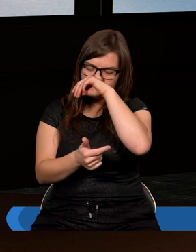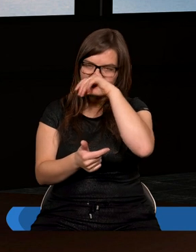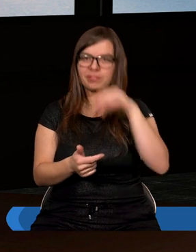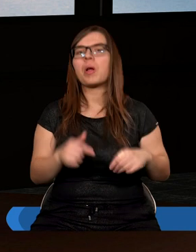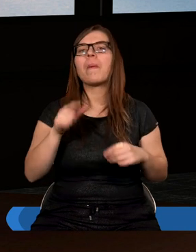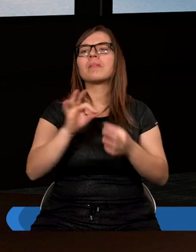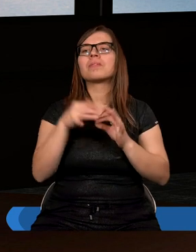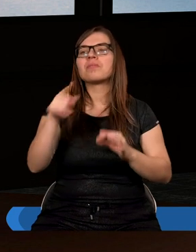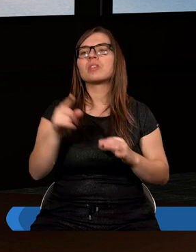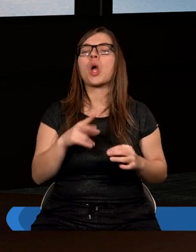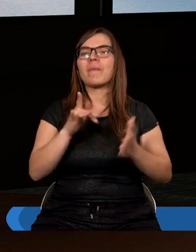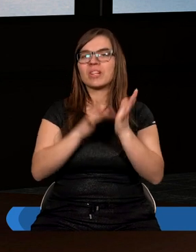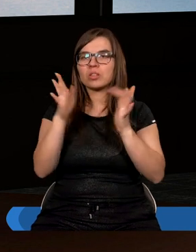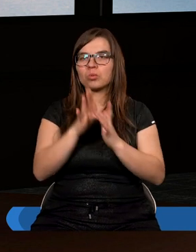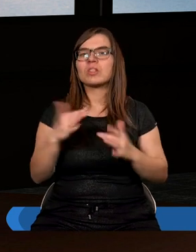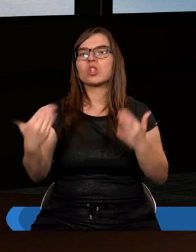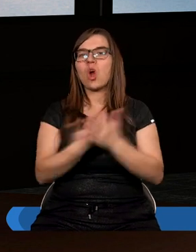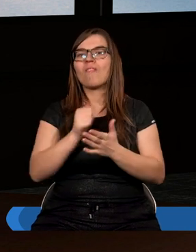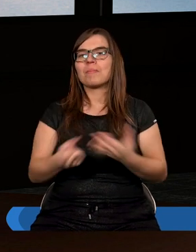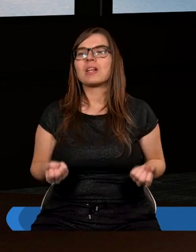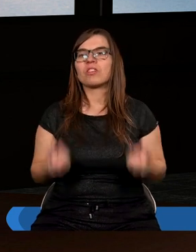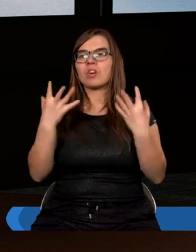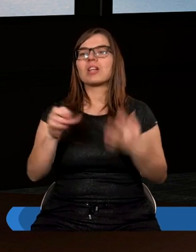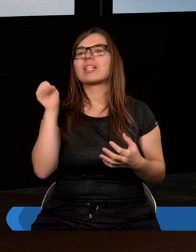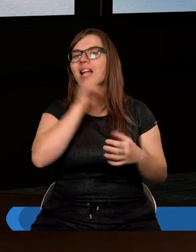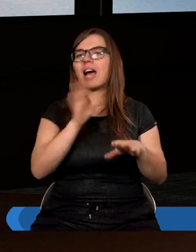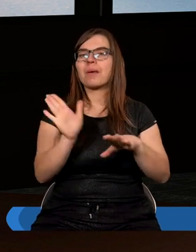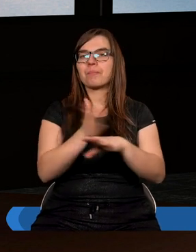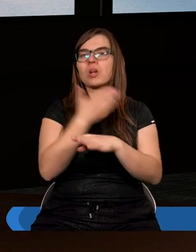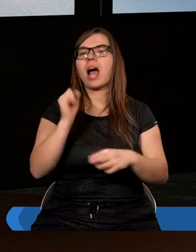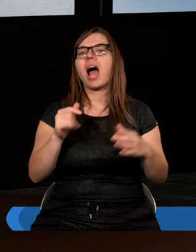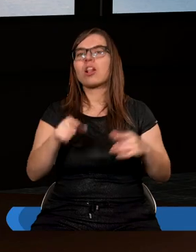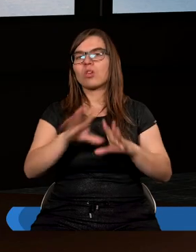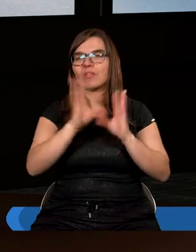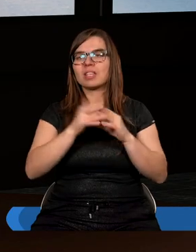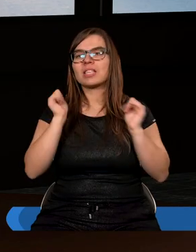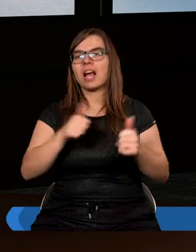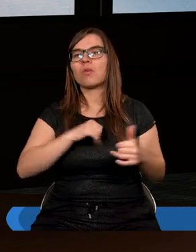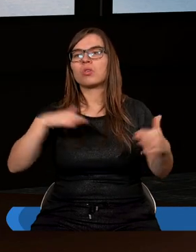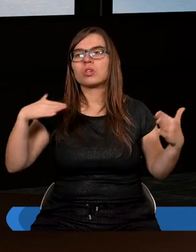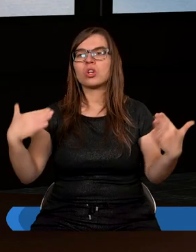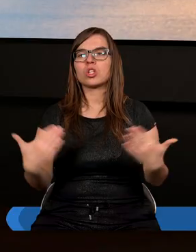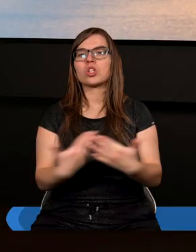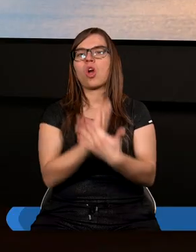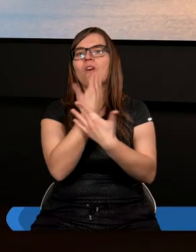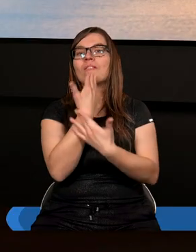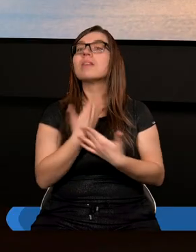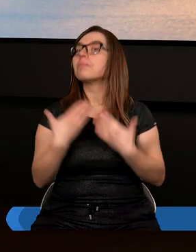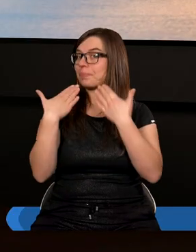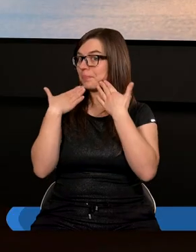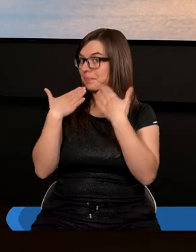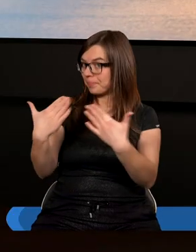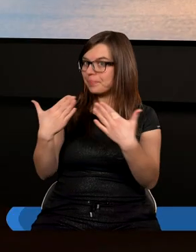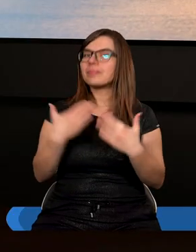Tak więc, jeśli ktoś jest w Chrystusie, nowym jest stworzeniem, stare przeminęło, oto wszystko stało się nowe. Dziękuję.